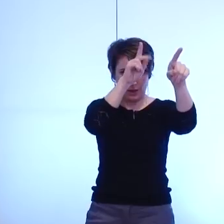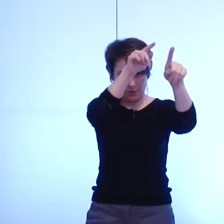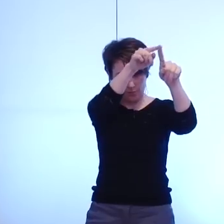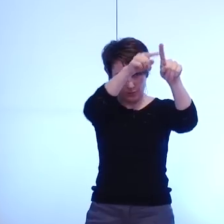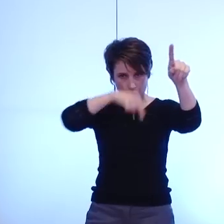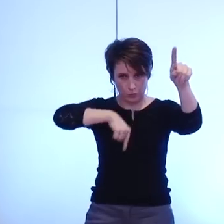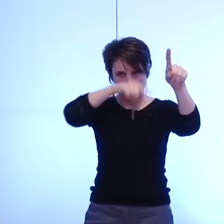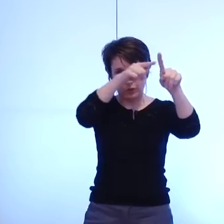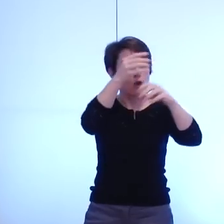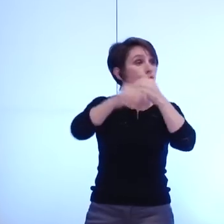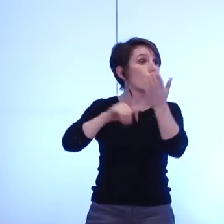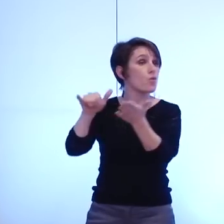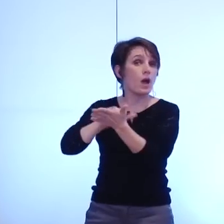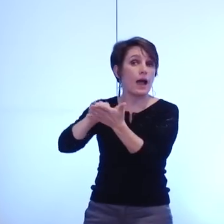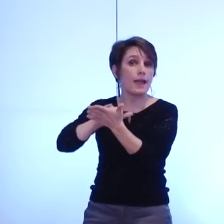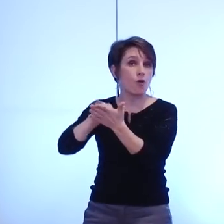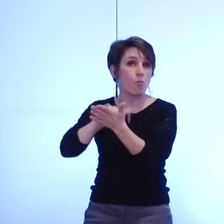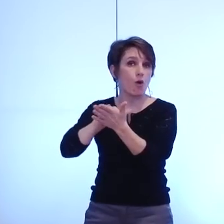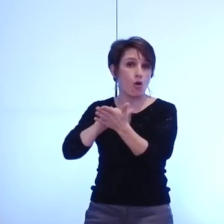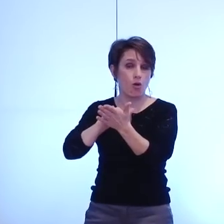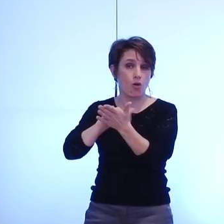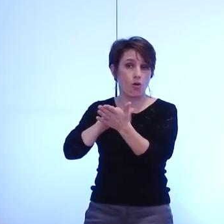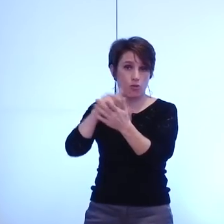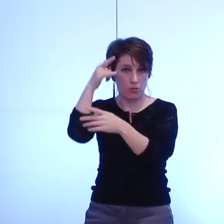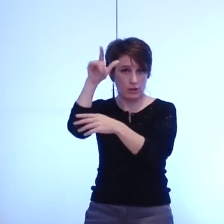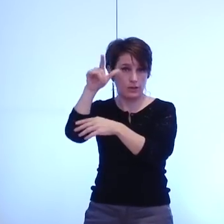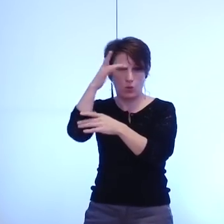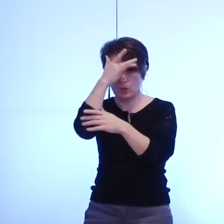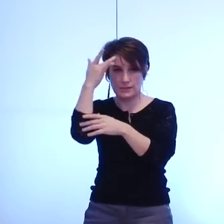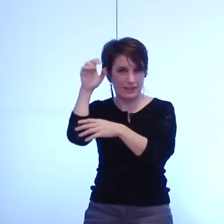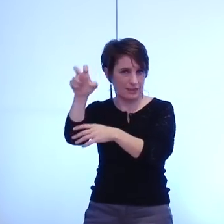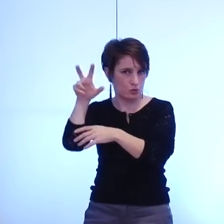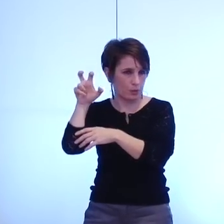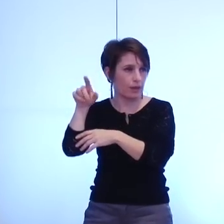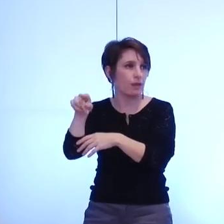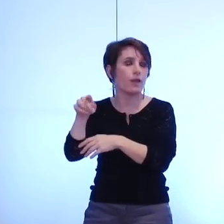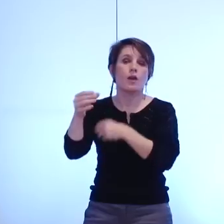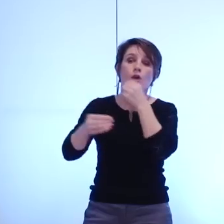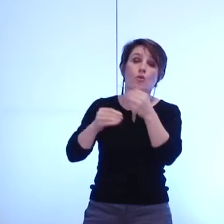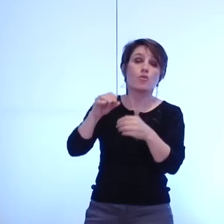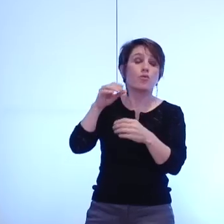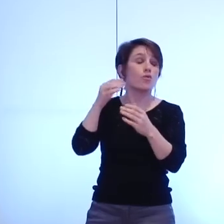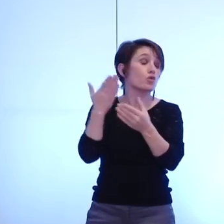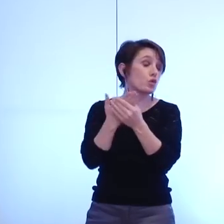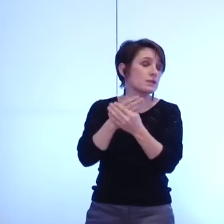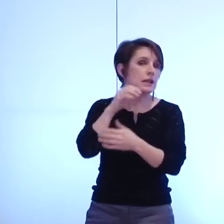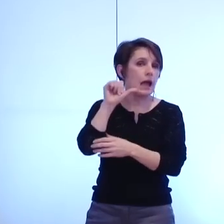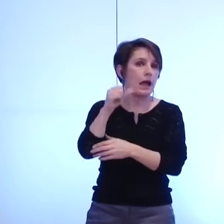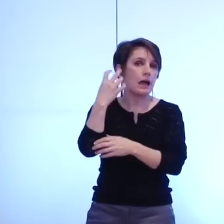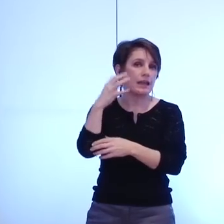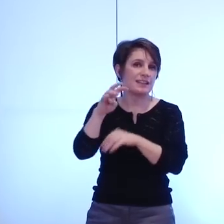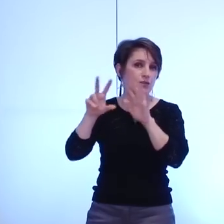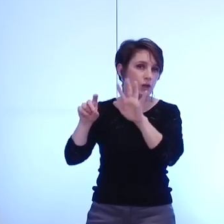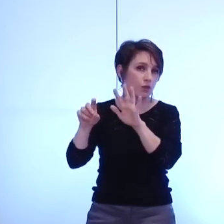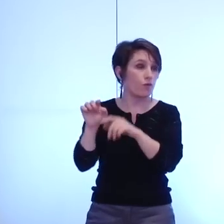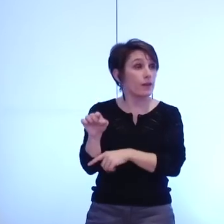ou même de l'aéroport de Saint-Exupéry et de son rôle ou même de l'élargissement de la 480 restent